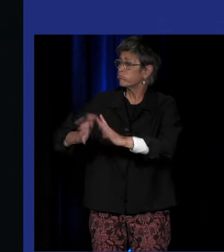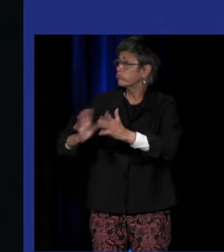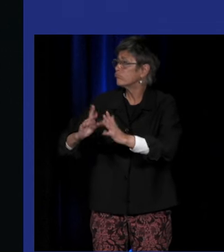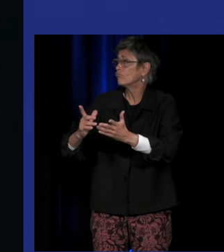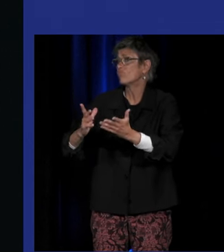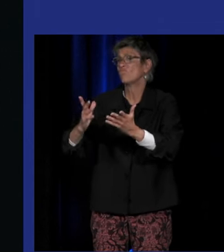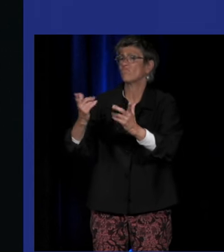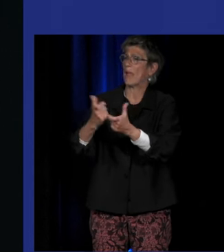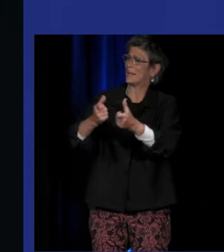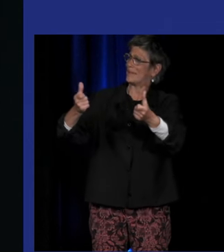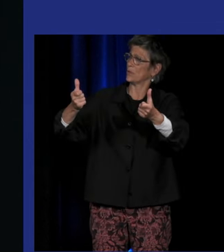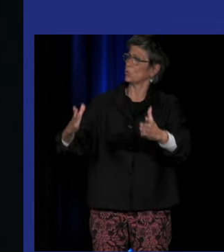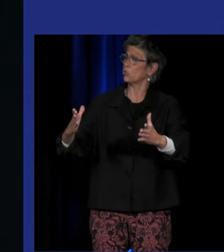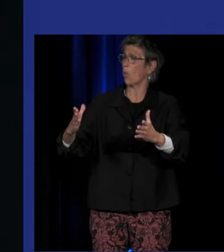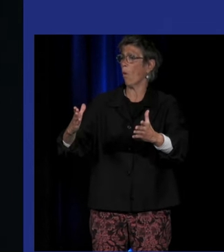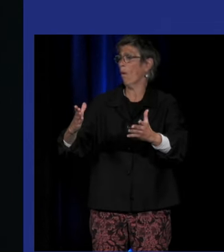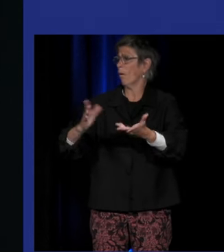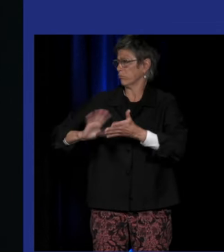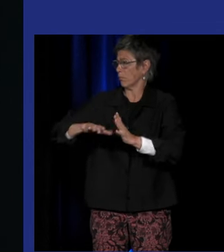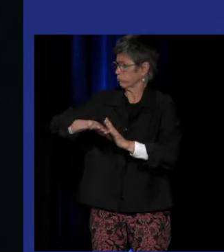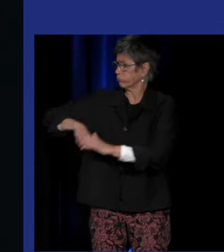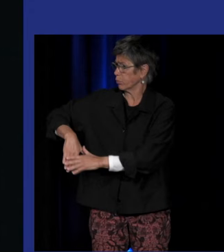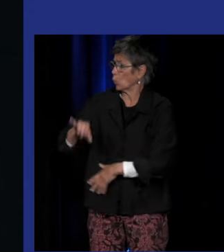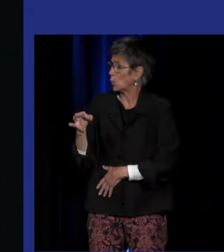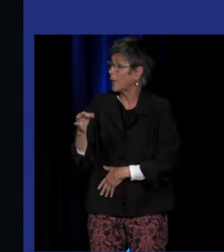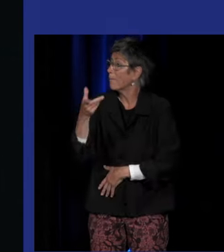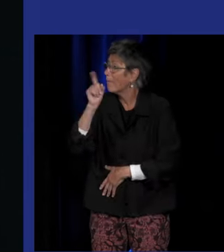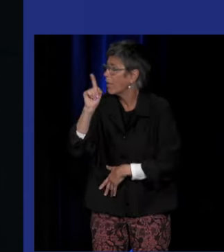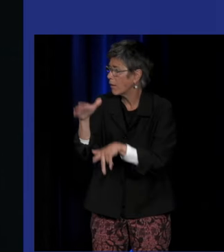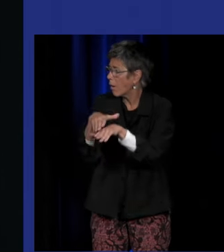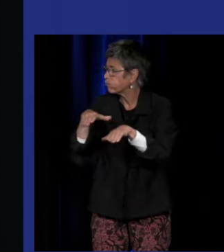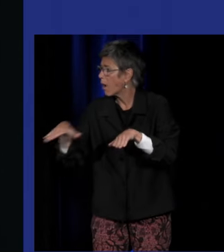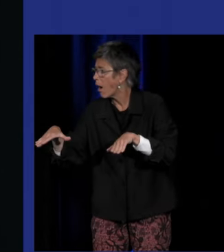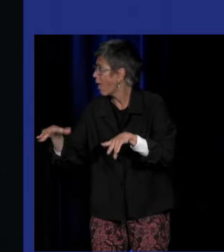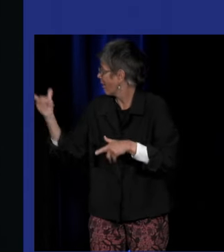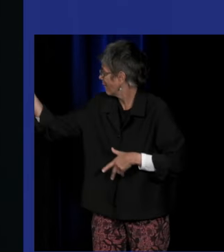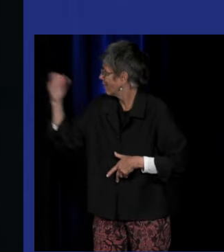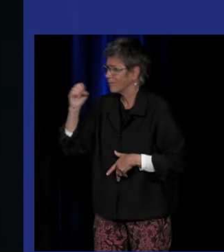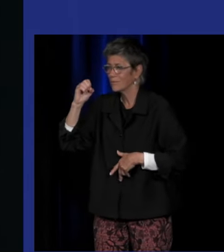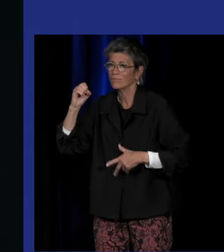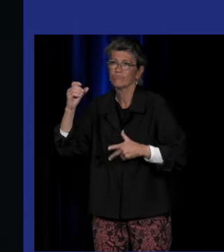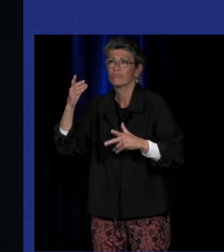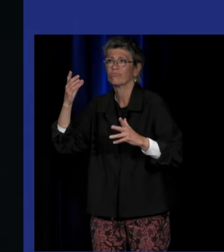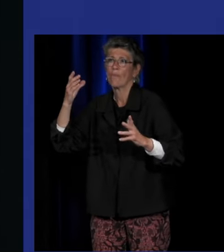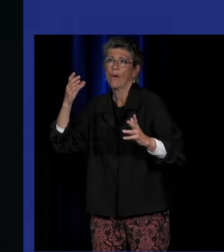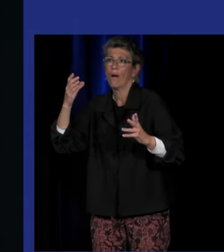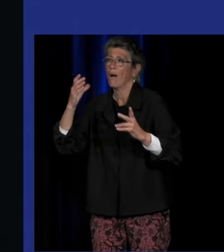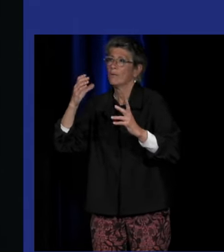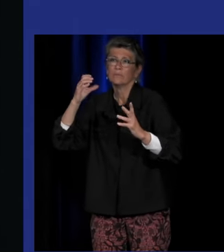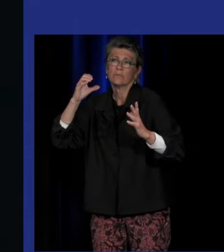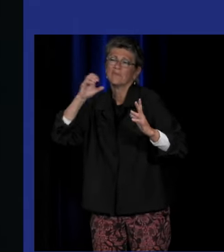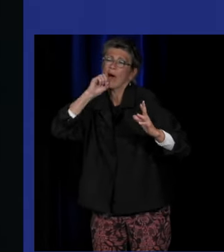institutionnelle des sourds elle est mise de côté, en parallèle, il y a donc les Salons des artistes silencieux mais il y a aussi toute une autre